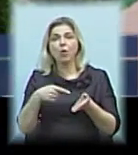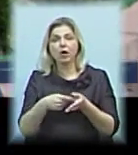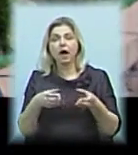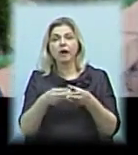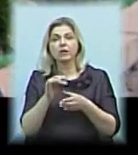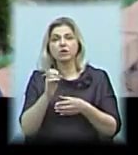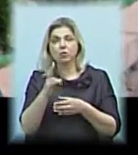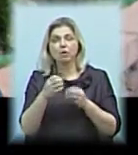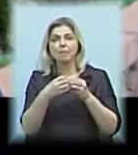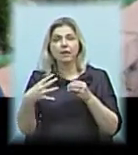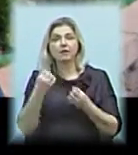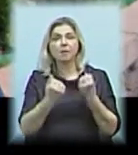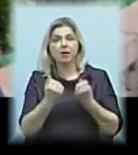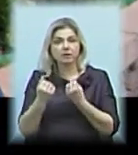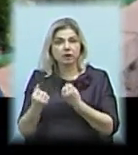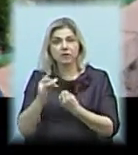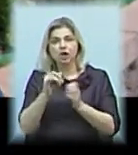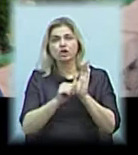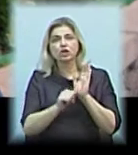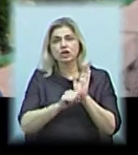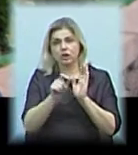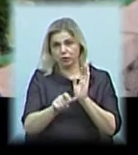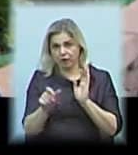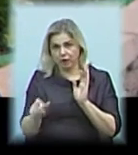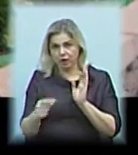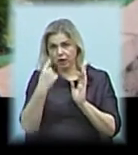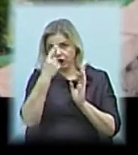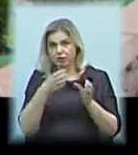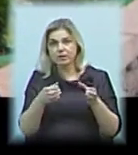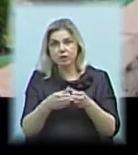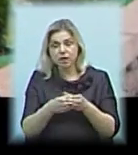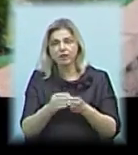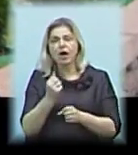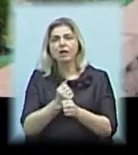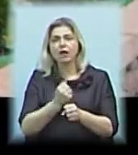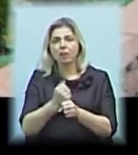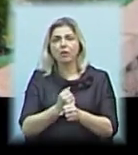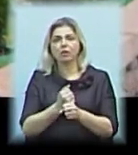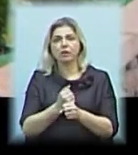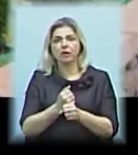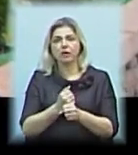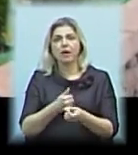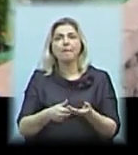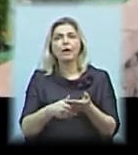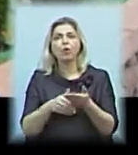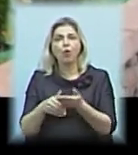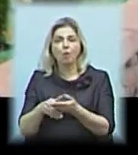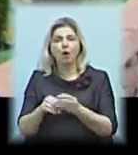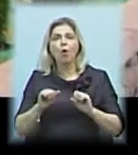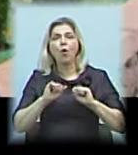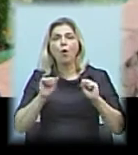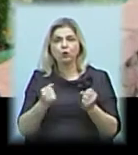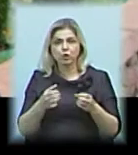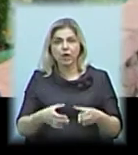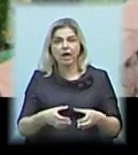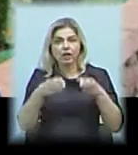15 одиниць техніки та 60 чоловік особового складу. Відпрацьовувалися прийоми охолодження